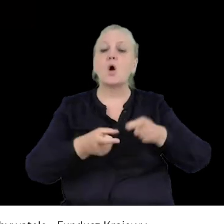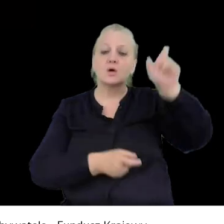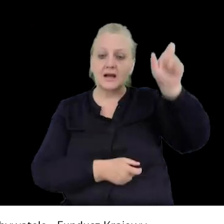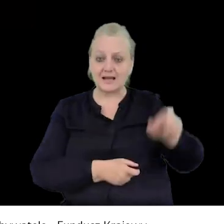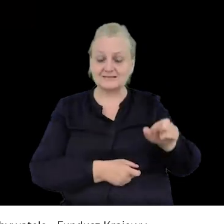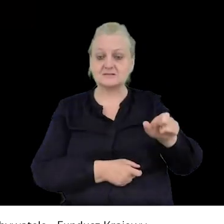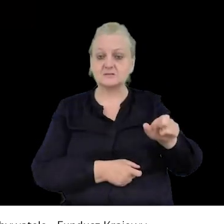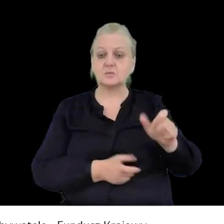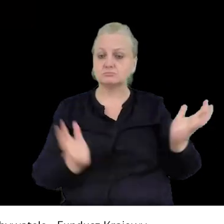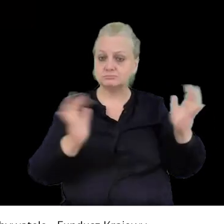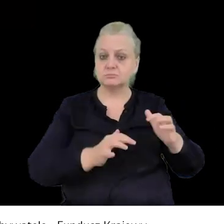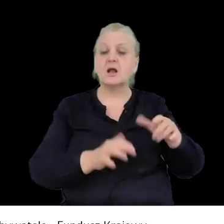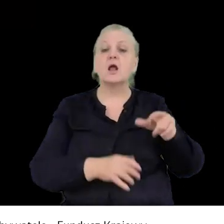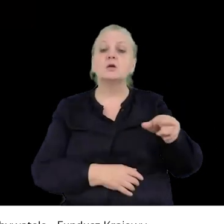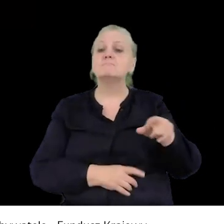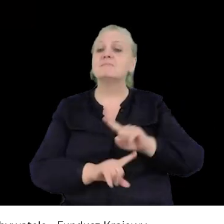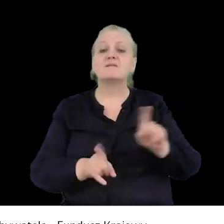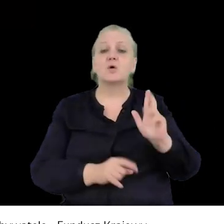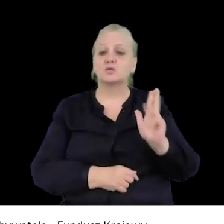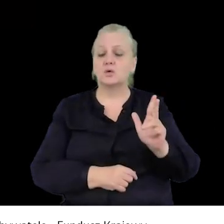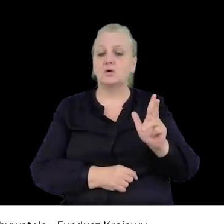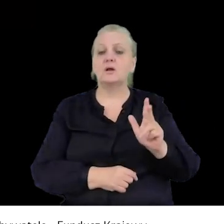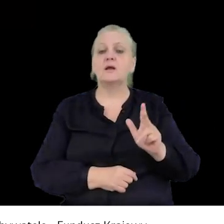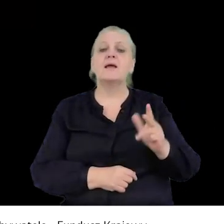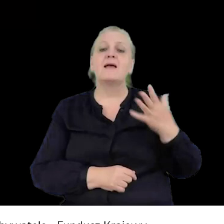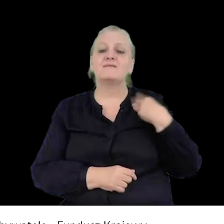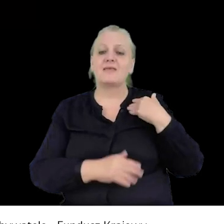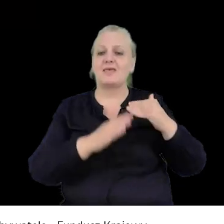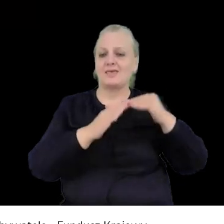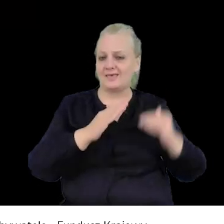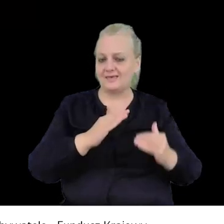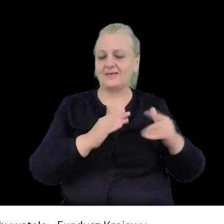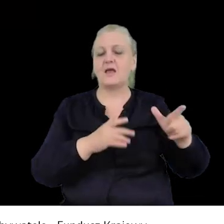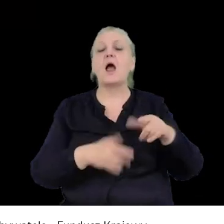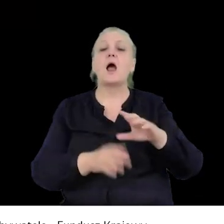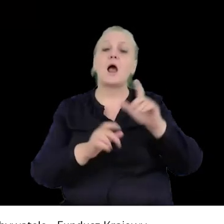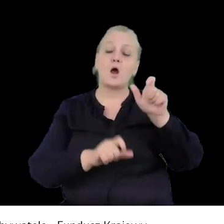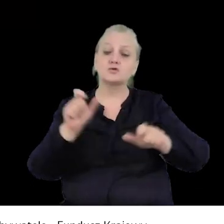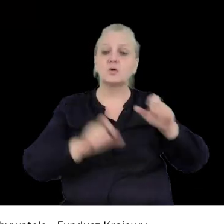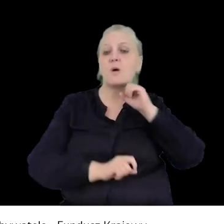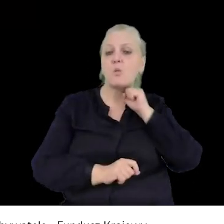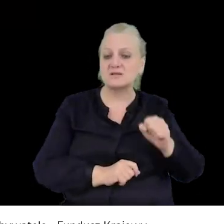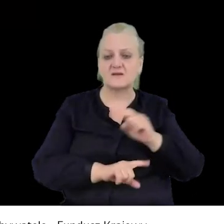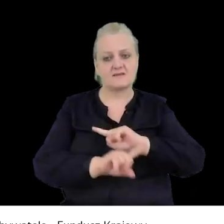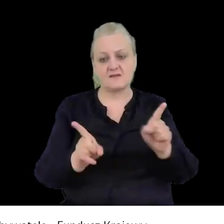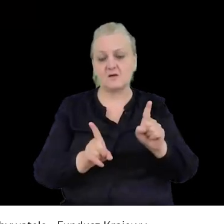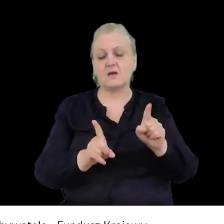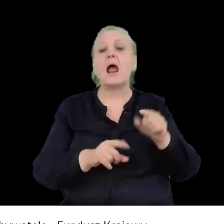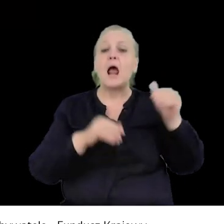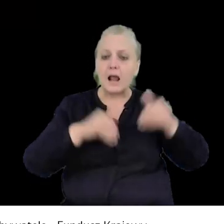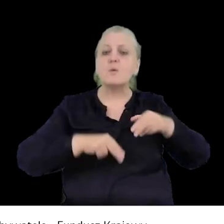organizatorką danego zgromadzenia nie może być osoba niepełnoletnia albo osoba obezwłasnowolniona, ale to osoby jak najbardziej mogą wrażyć o